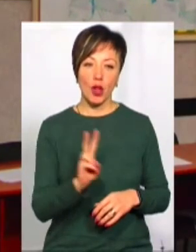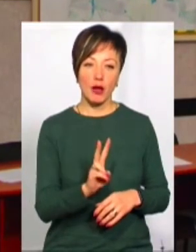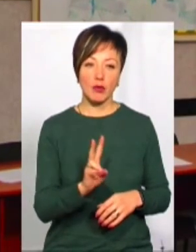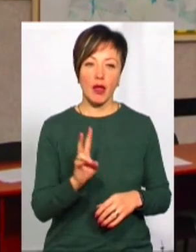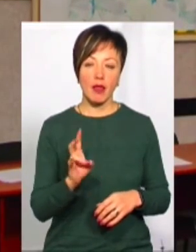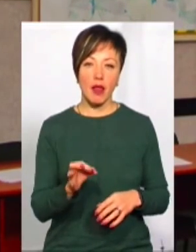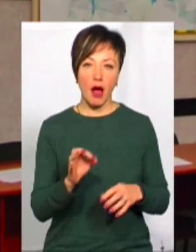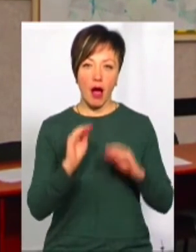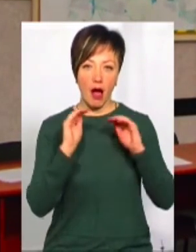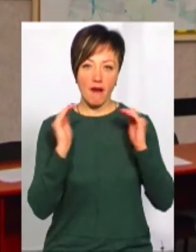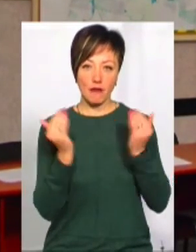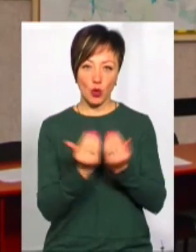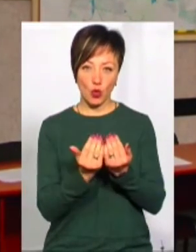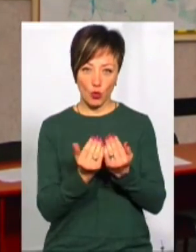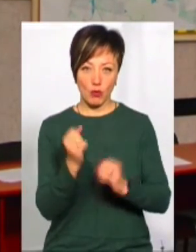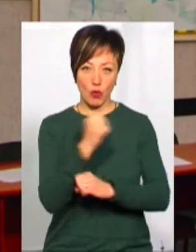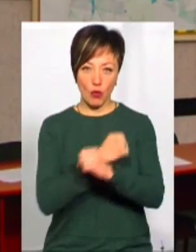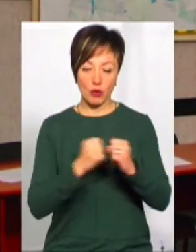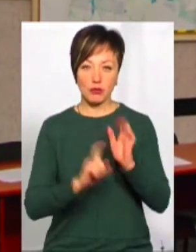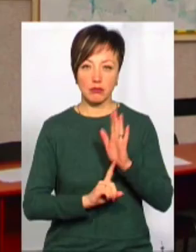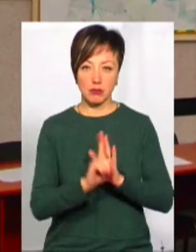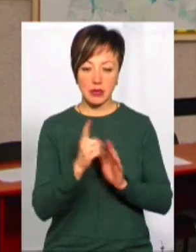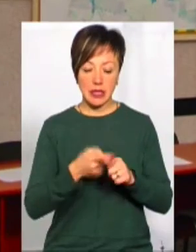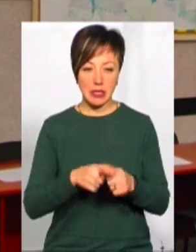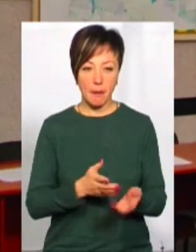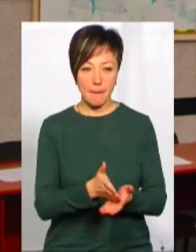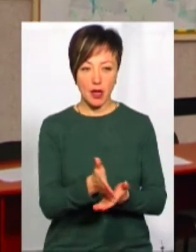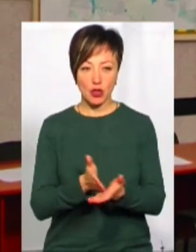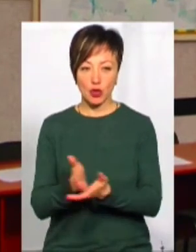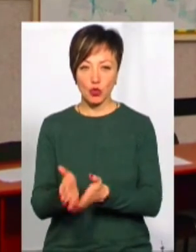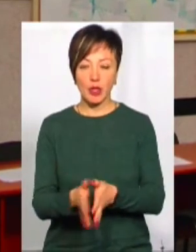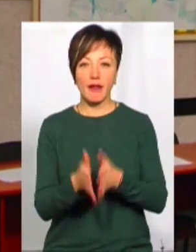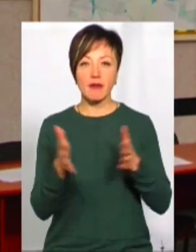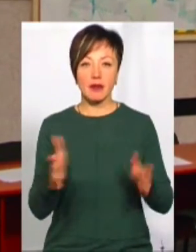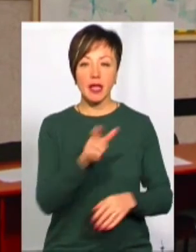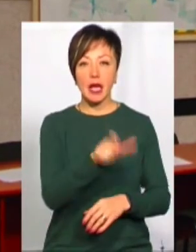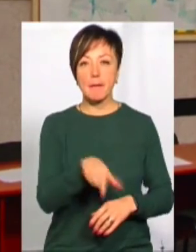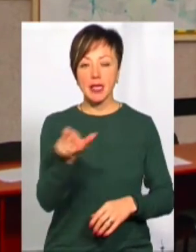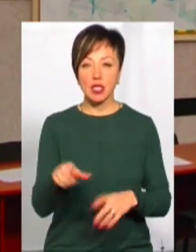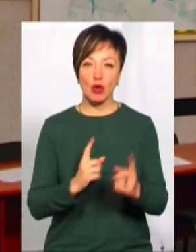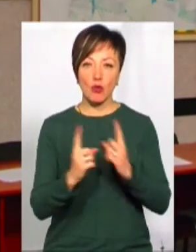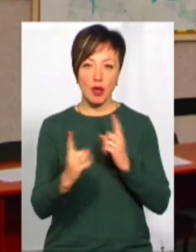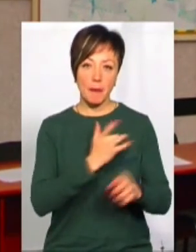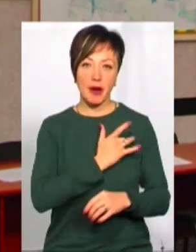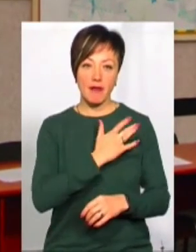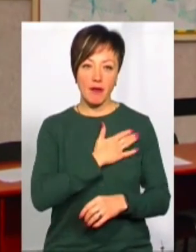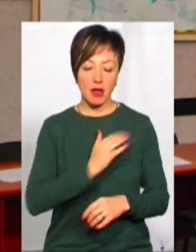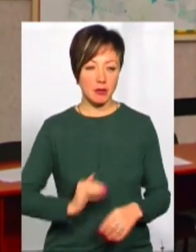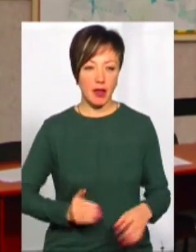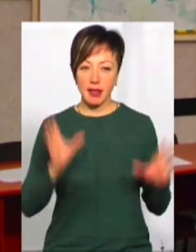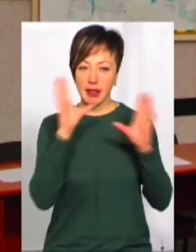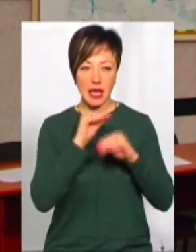автономному ході, який ми запустимо на ці маршрути, де є великий пасажиропотік, там де приватний перевізник не